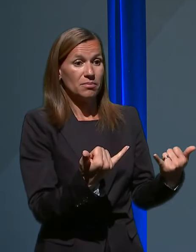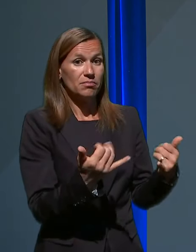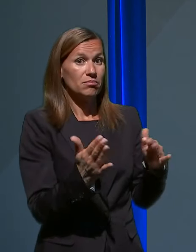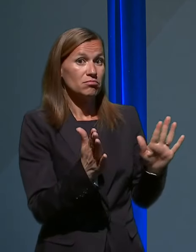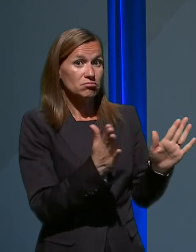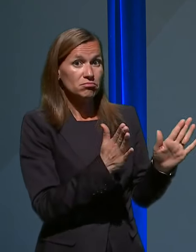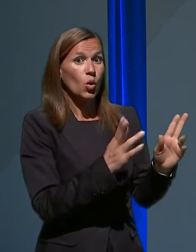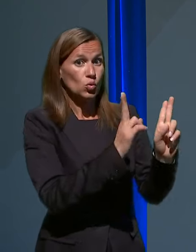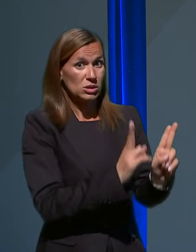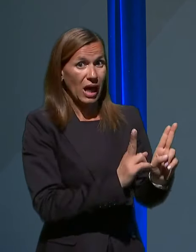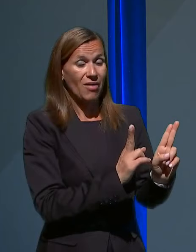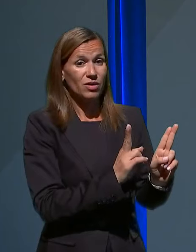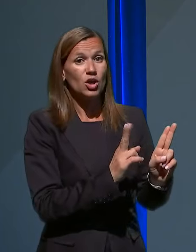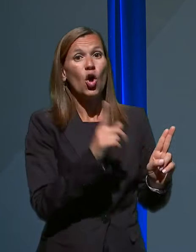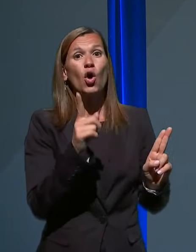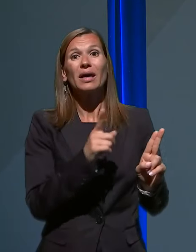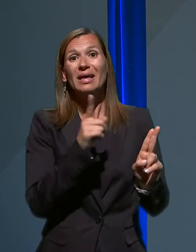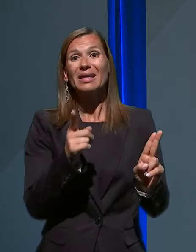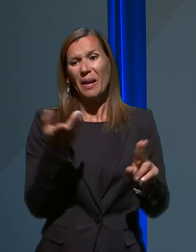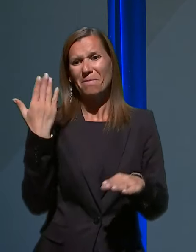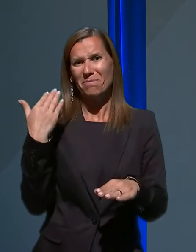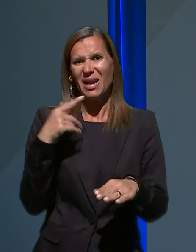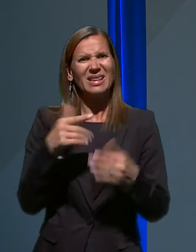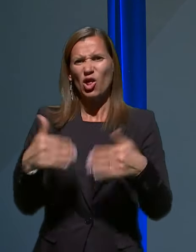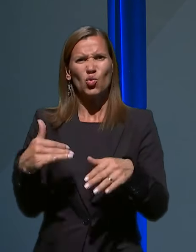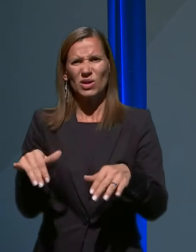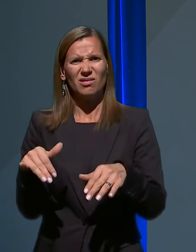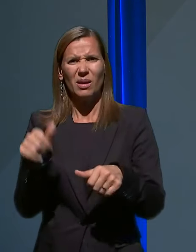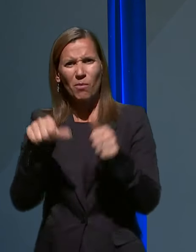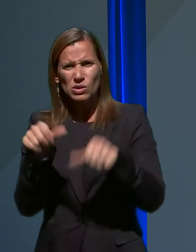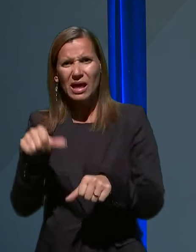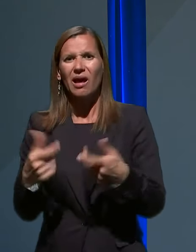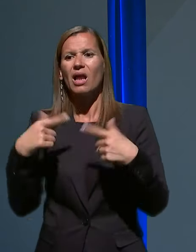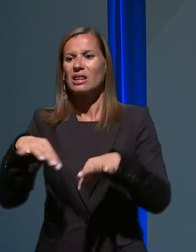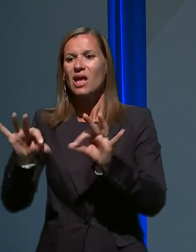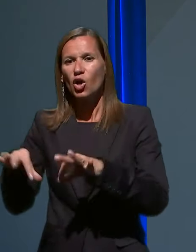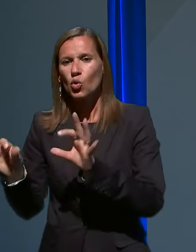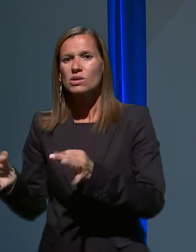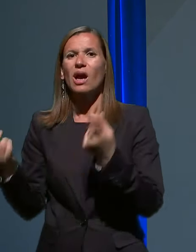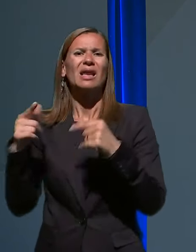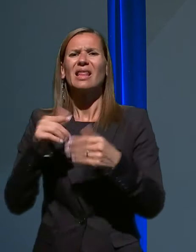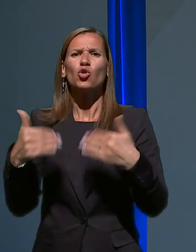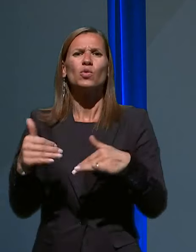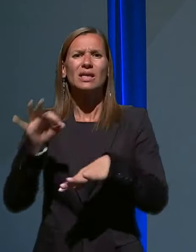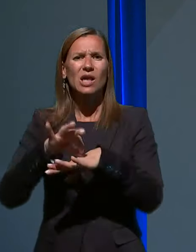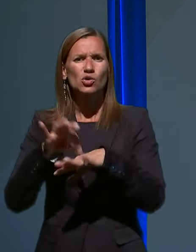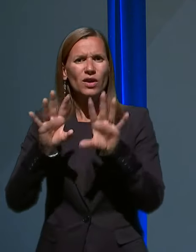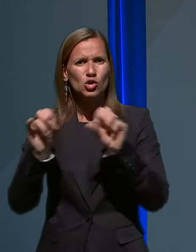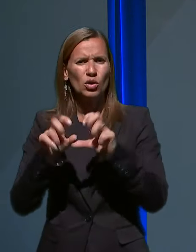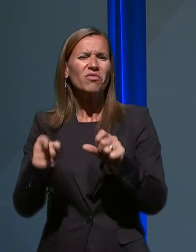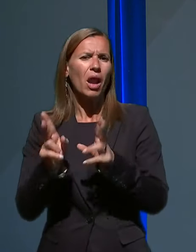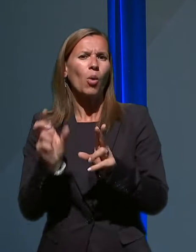diagnostika, kot recimo tudi nenujne zdravstvene storitve, take, ki lahko malo počakajo in tudi